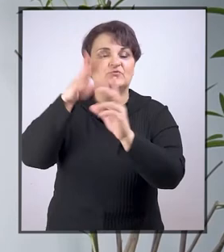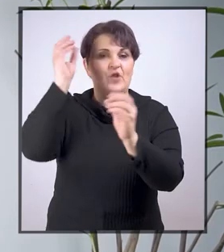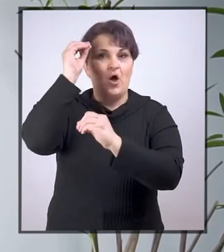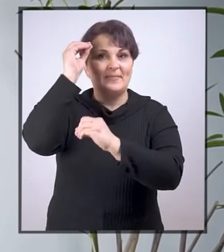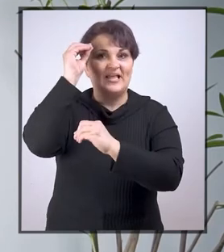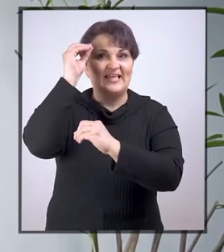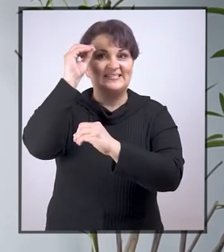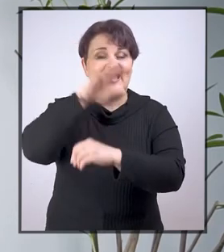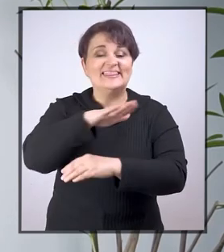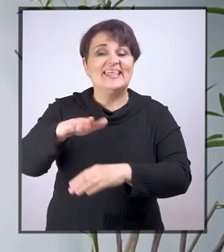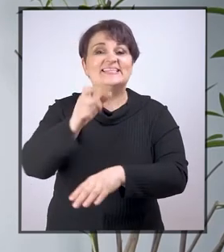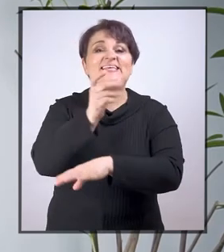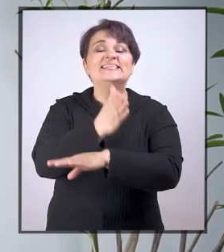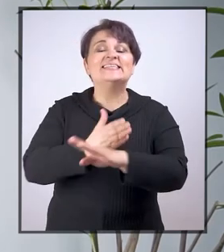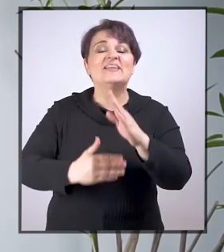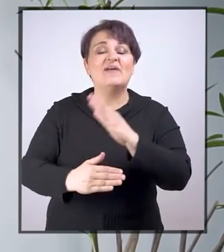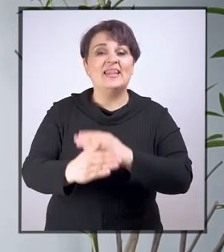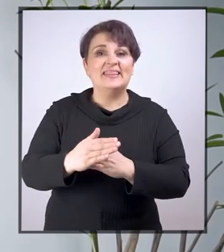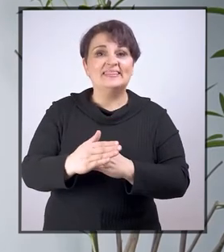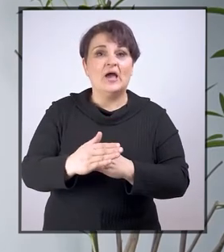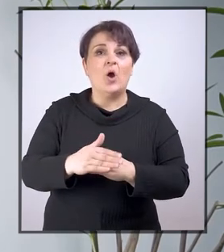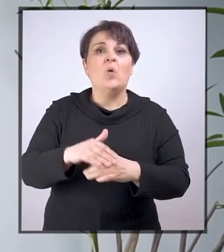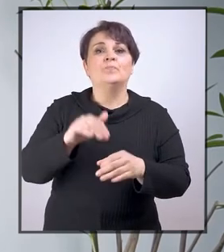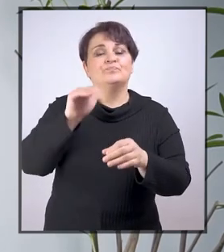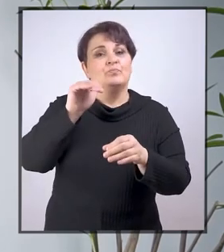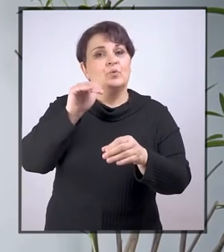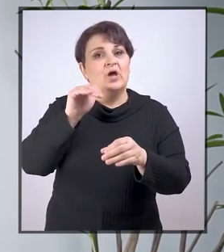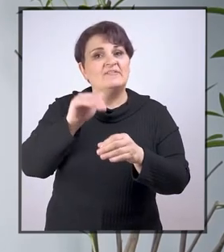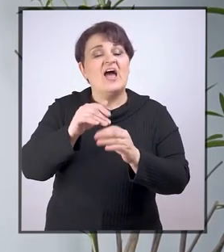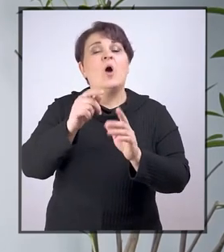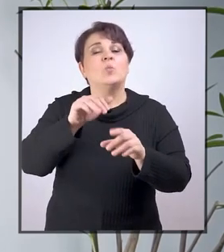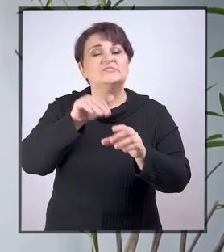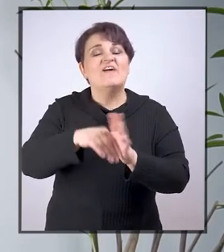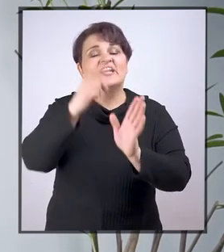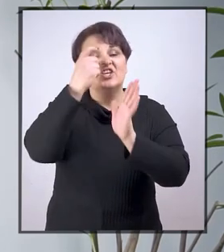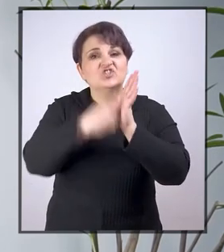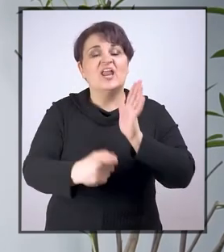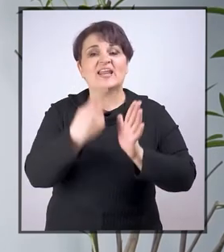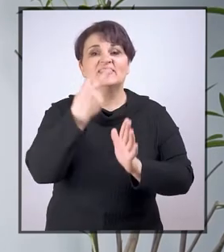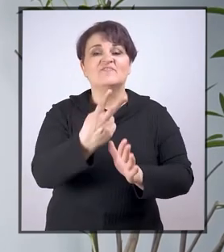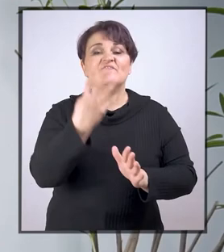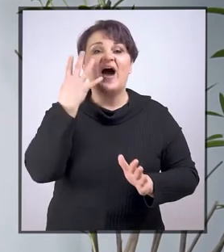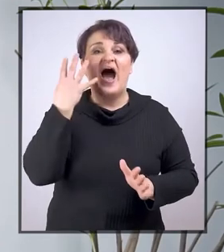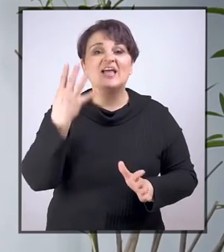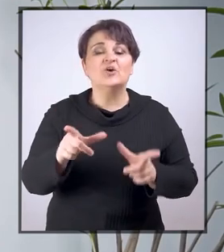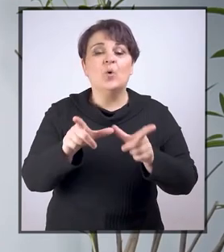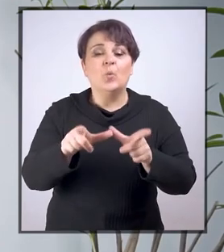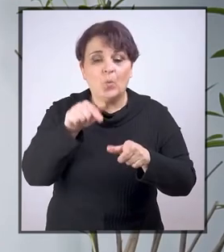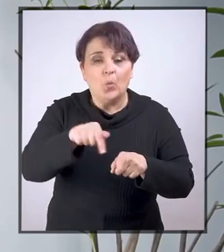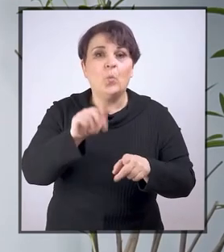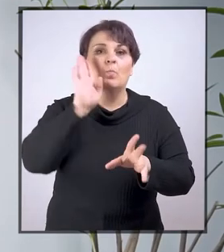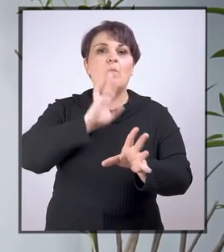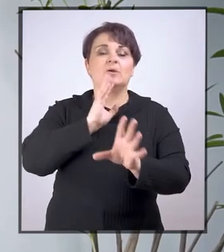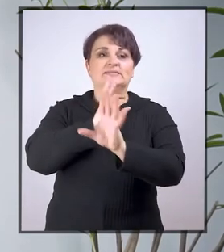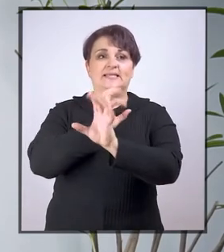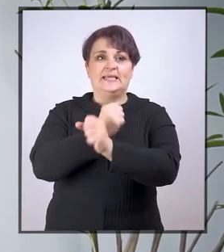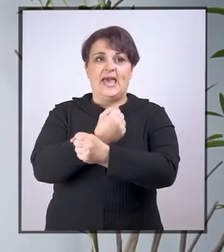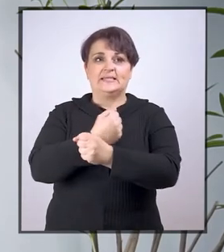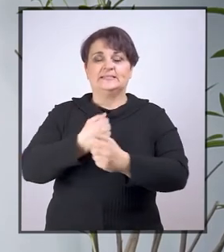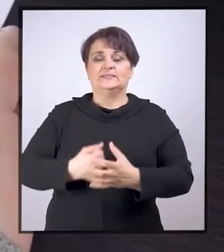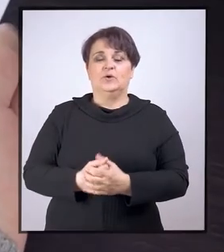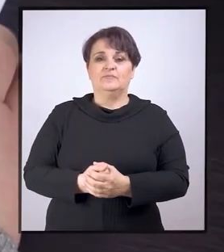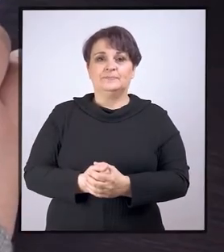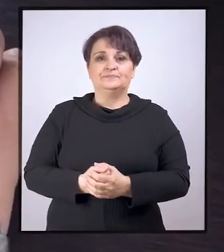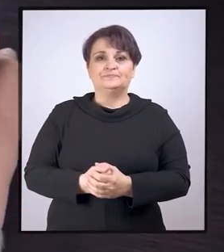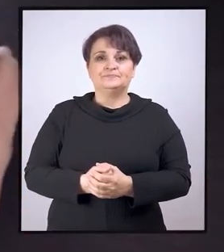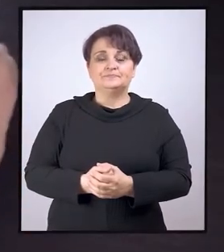inkluzivnog obrazovanja djece sa invaliditetom, odnosno člana 24 u Bosni i